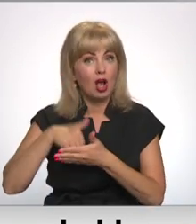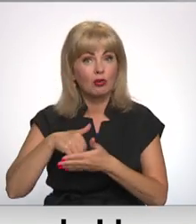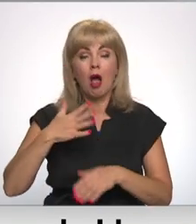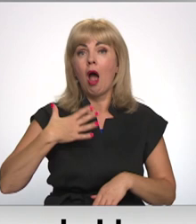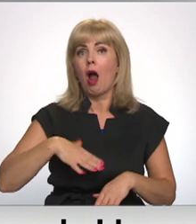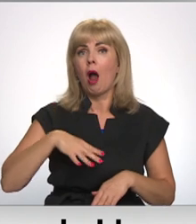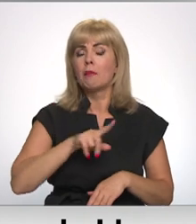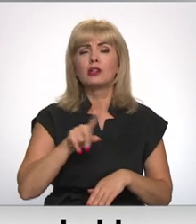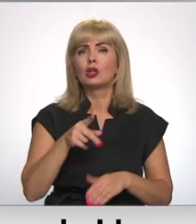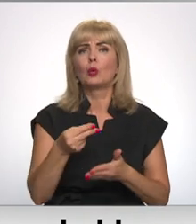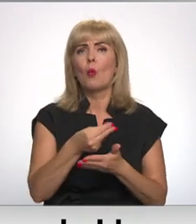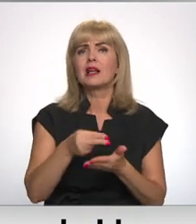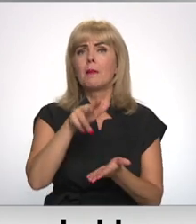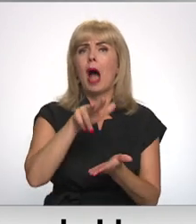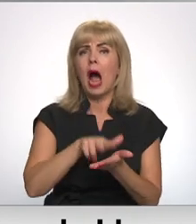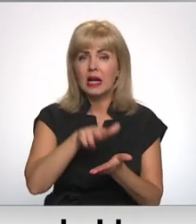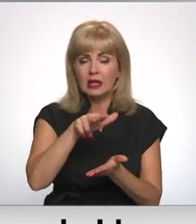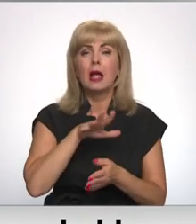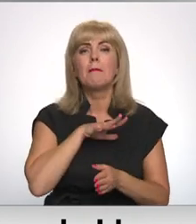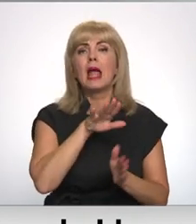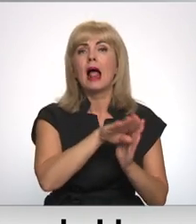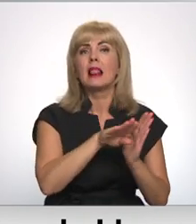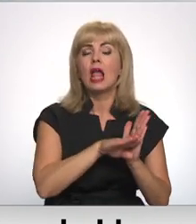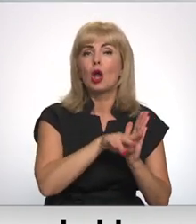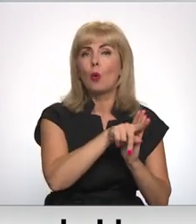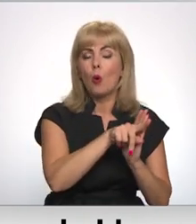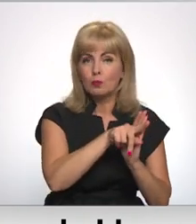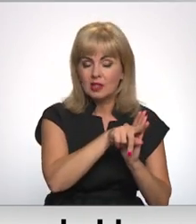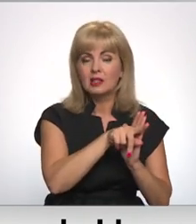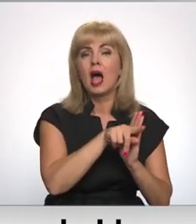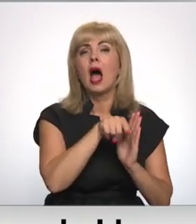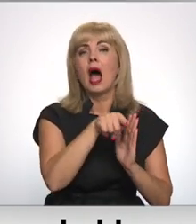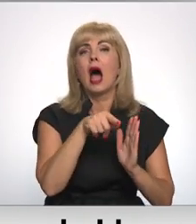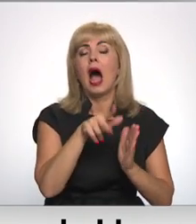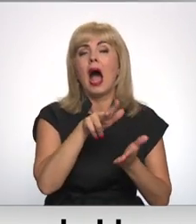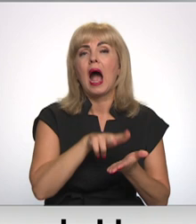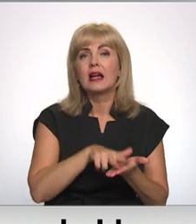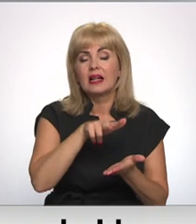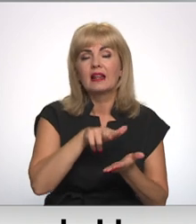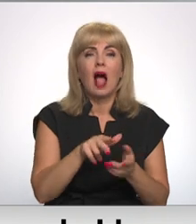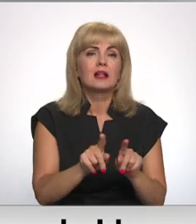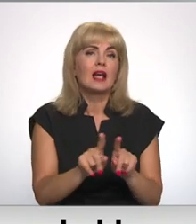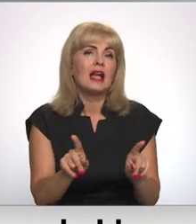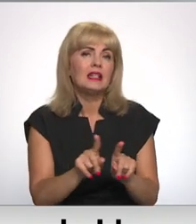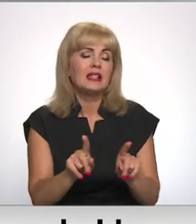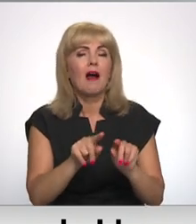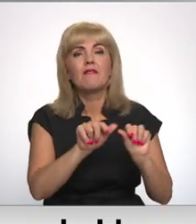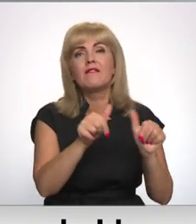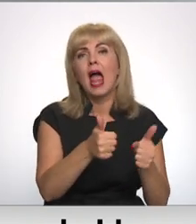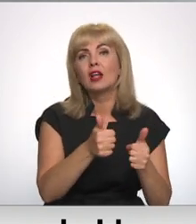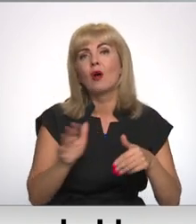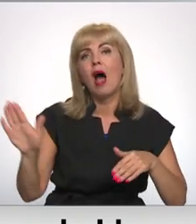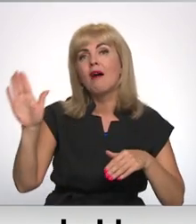šis akreditātājs? Tas arī jābija likuma devēja mērķis ar to, ka akreditācija, protams, ir veids, kā